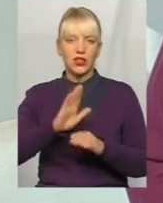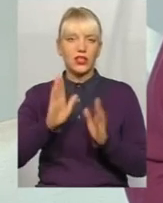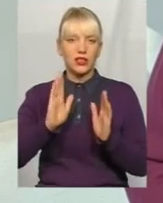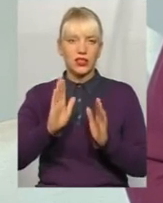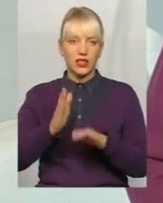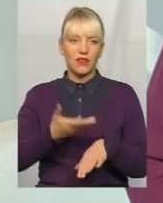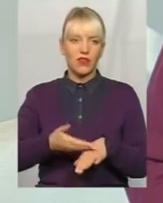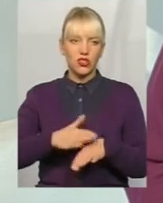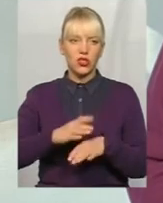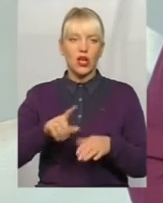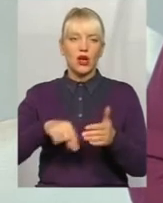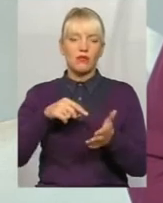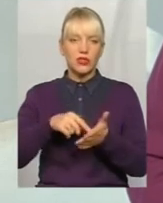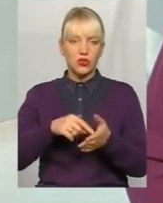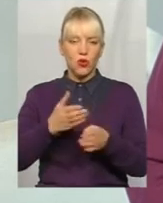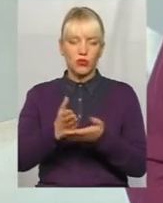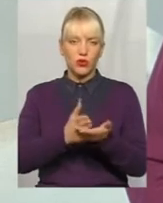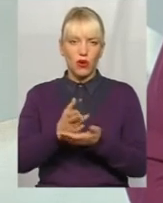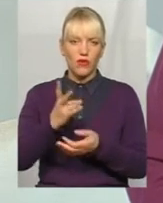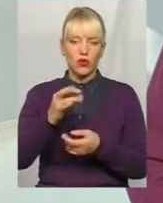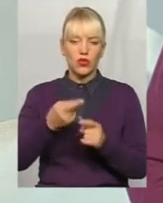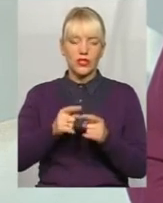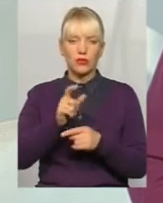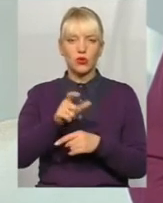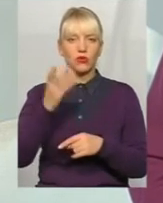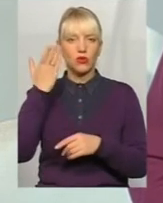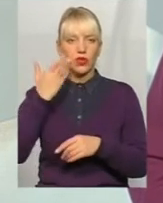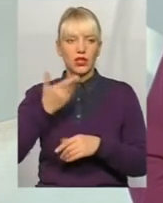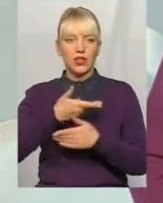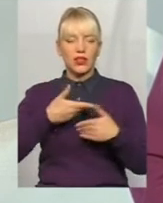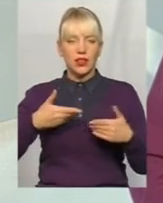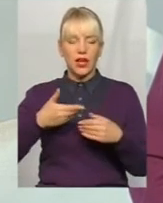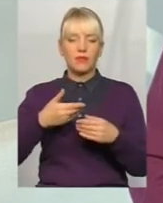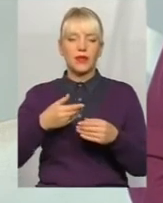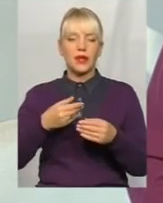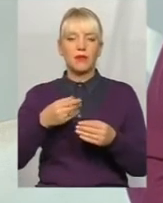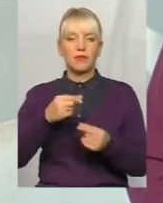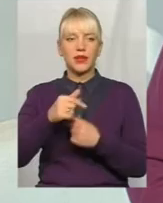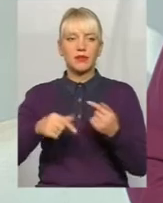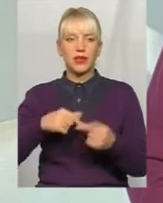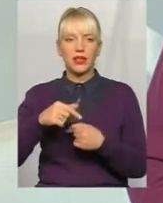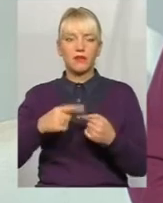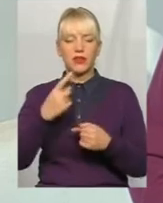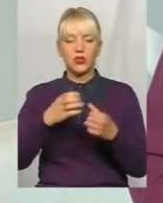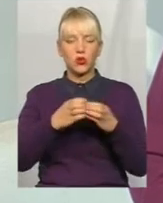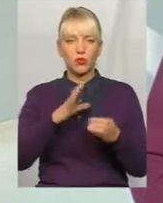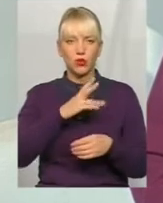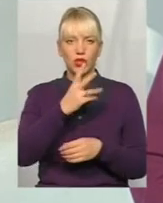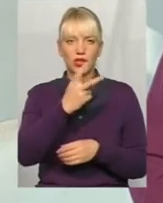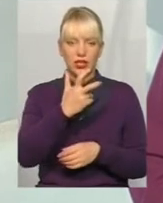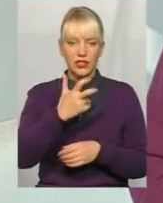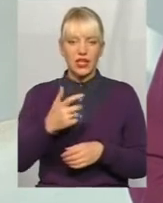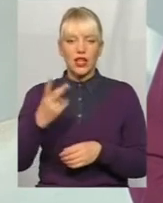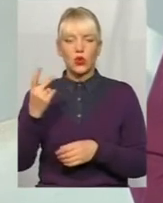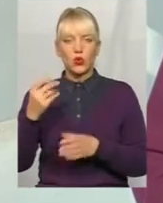господарства міське обслуговувати, але і цим людям, коли на підприємці першої групи буде 1300 гривень, на підприємці другої групи буде 1500